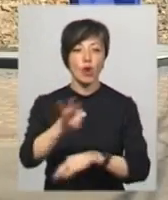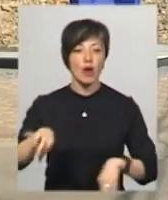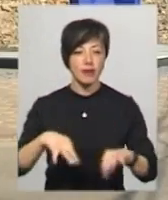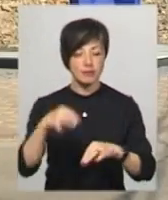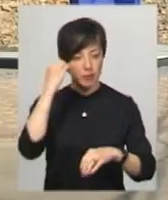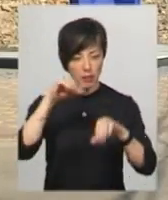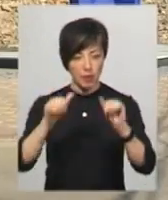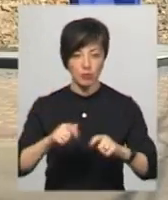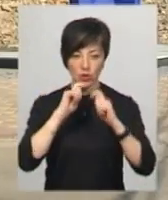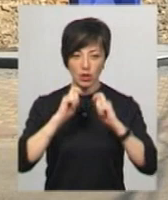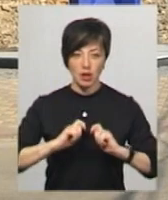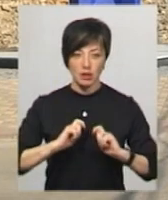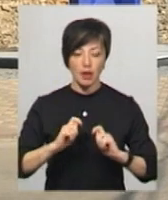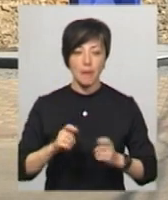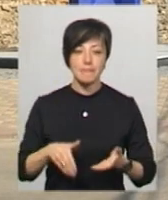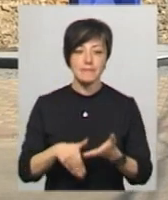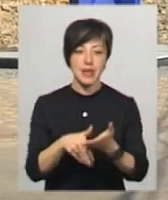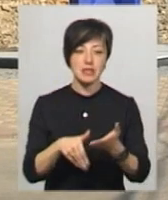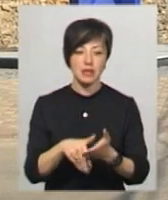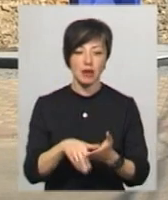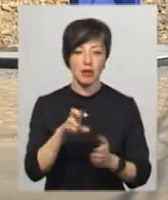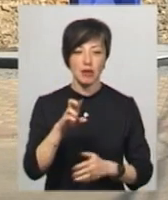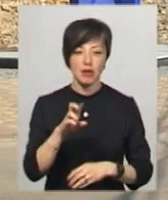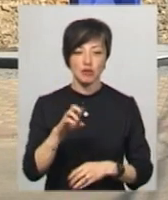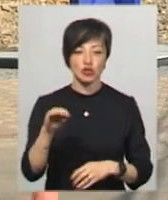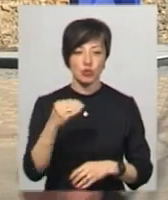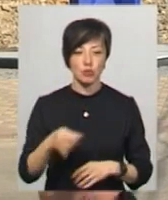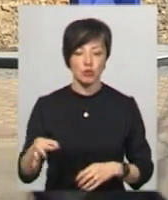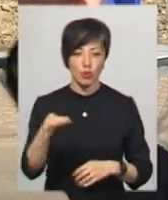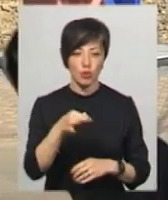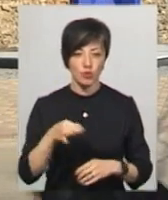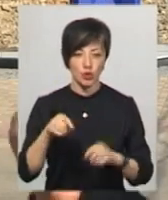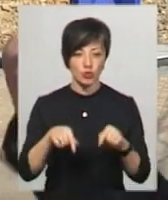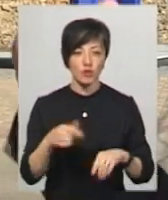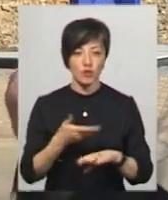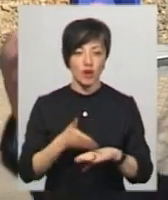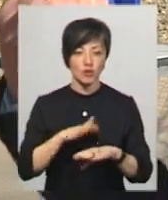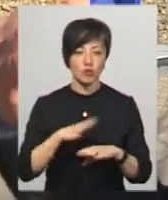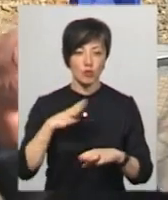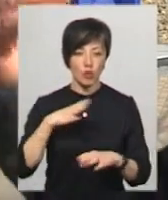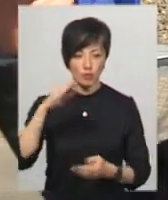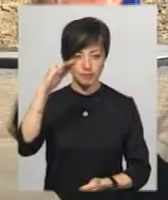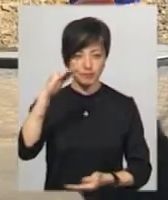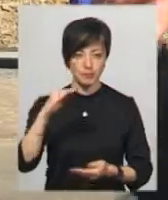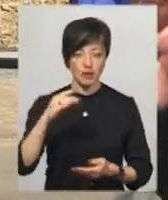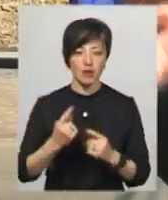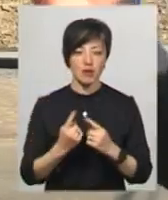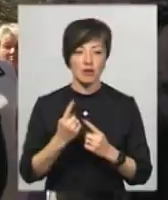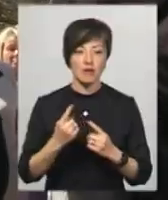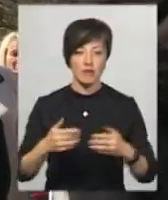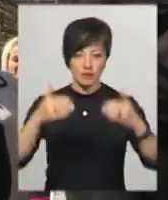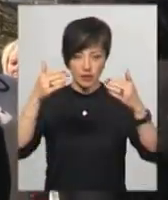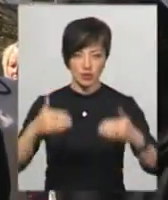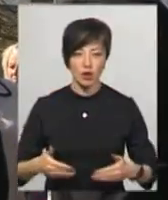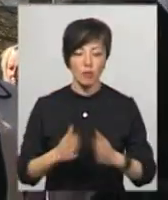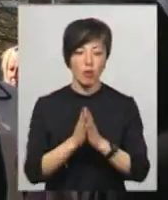подарував меценат з Бердичем, а її здаємник, бо тут важко було його підігнати під таку велику стіну.